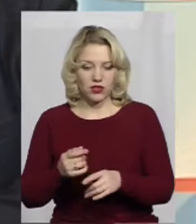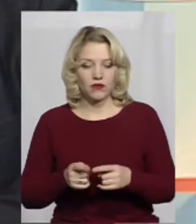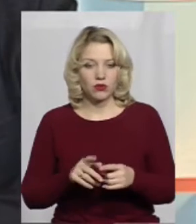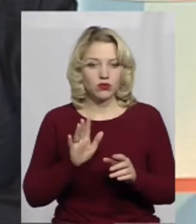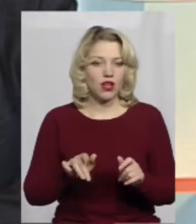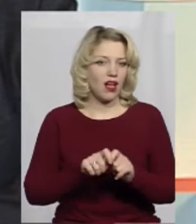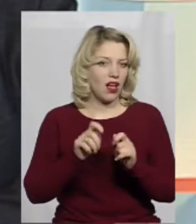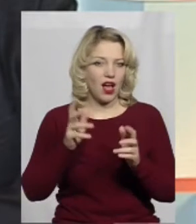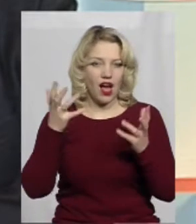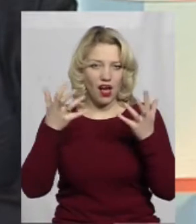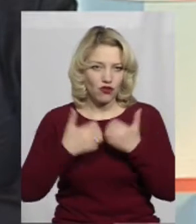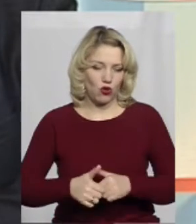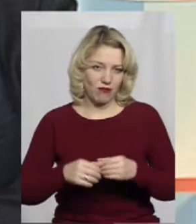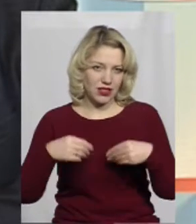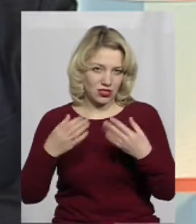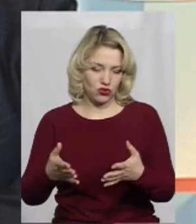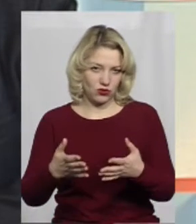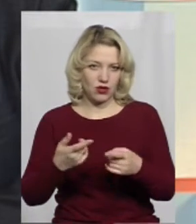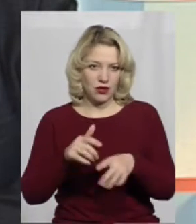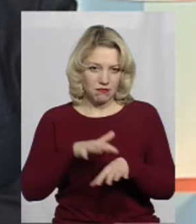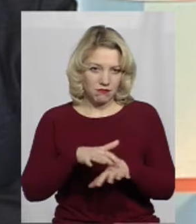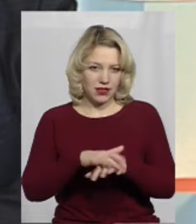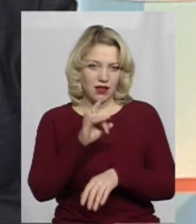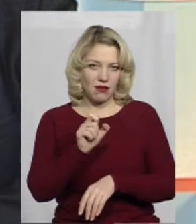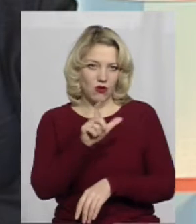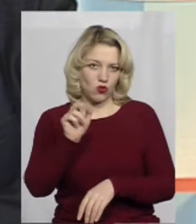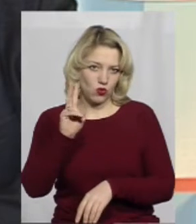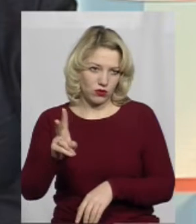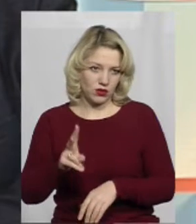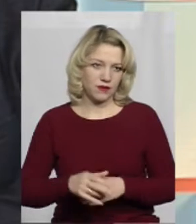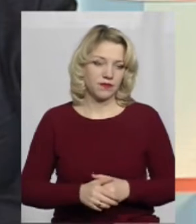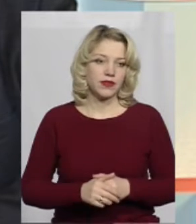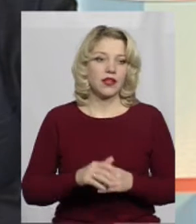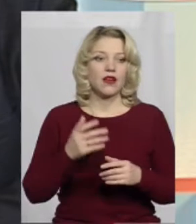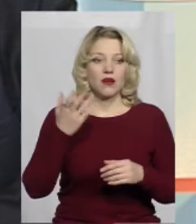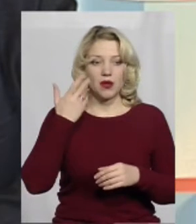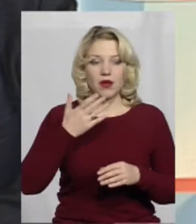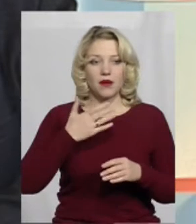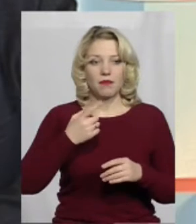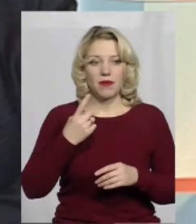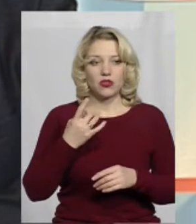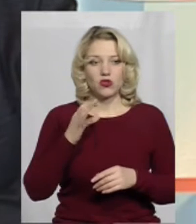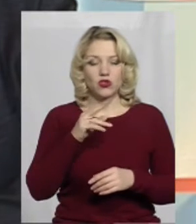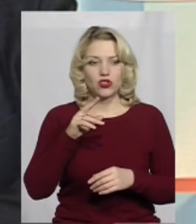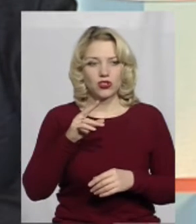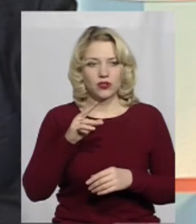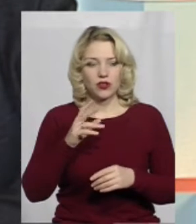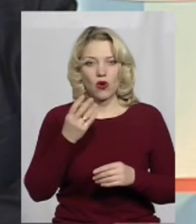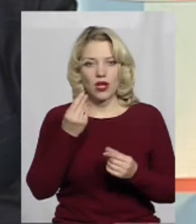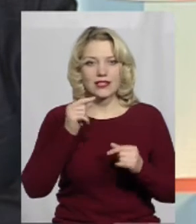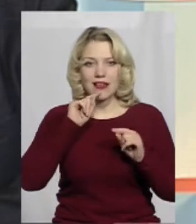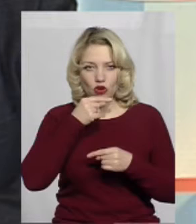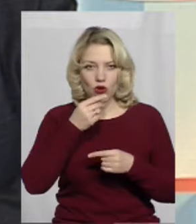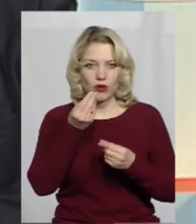автоматично. Після того, після 1 червня, коли закінчиться перший етап, опалювальний період, і ці кошти, зекономлені,